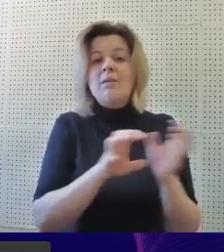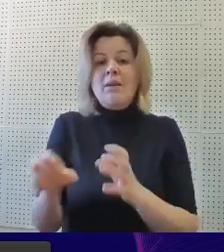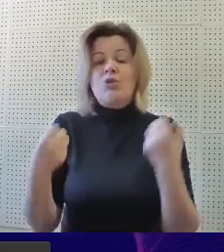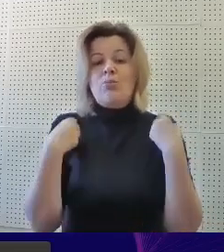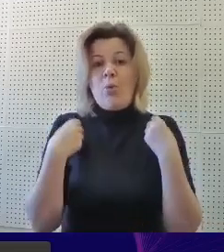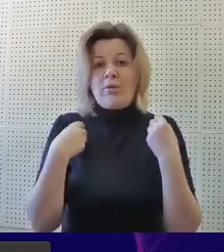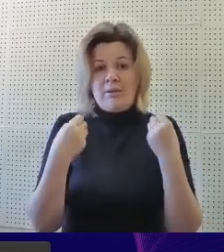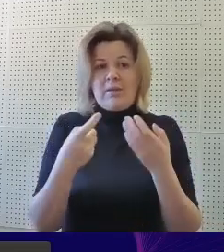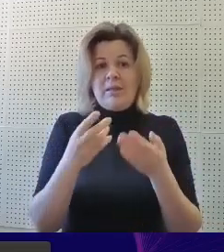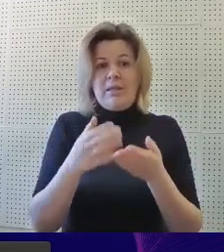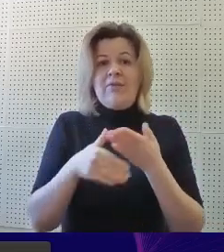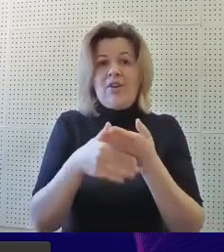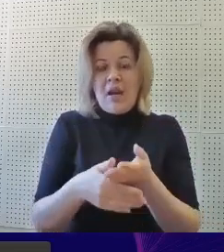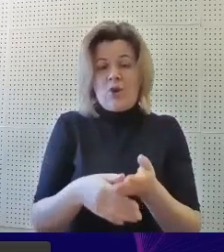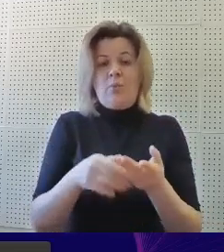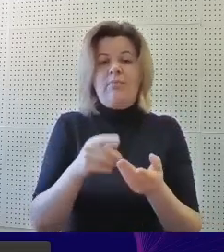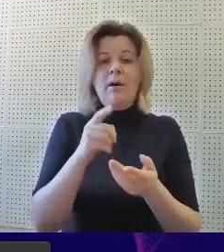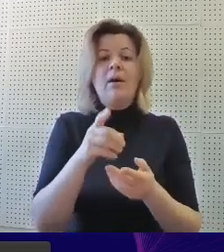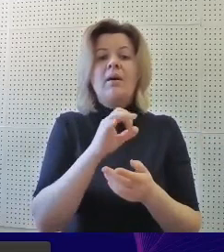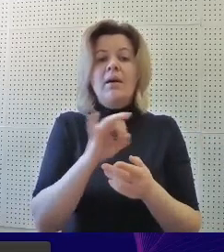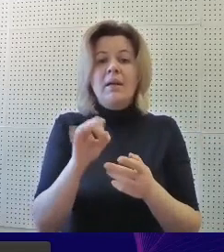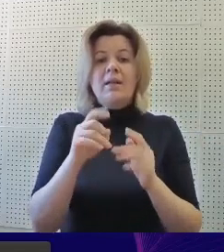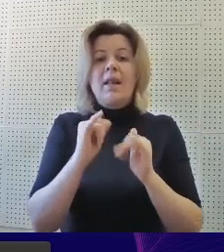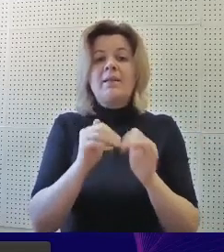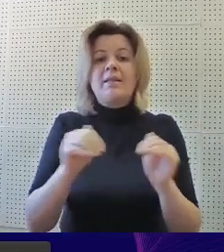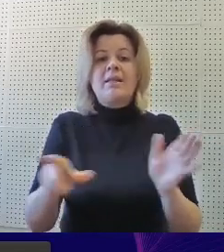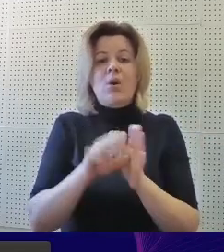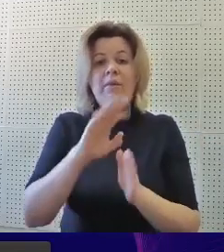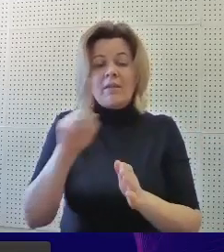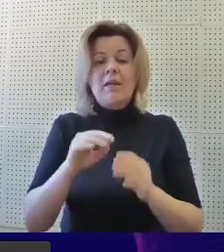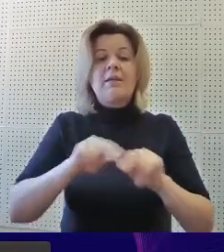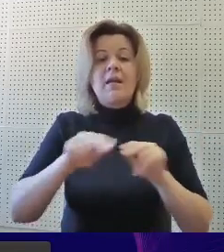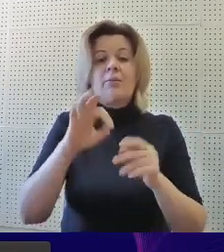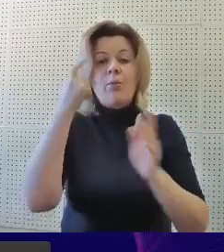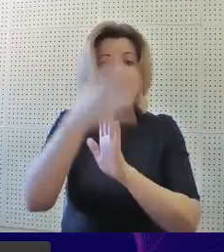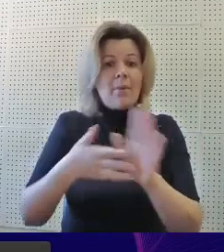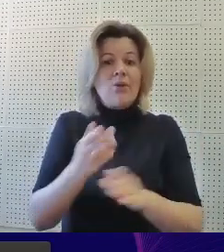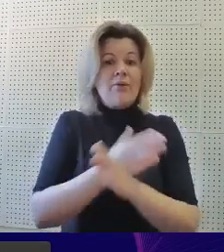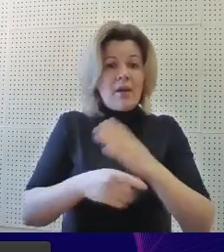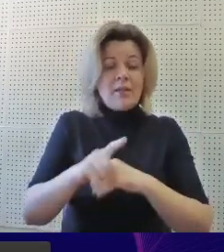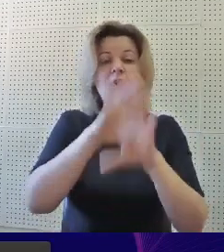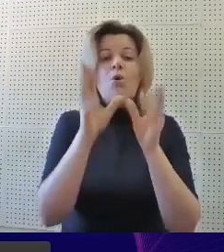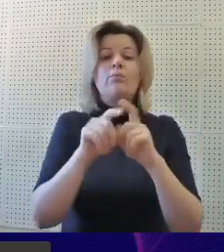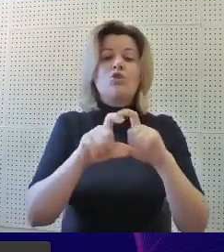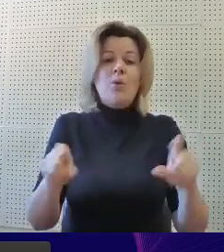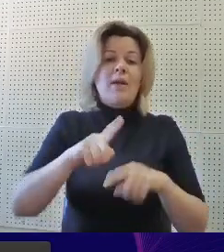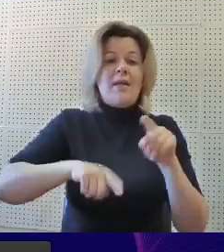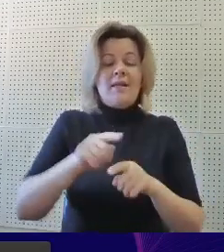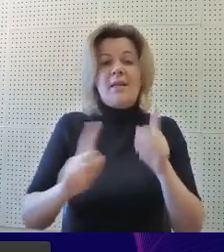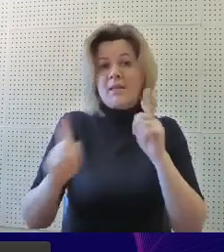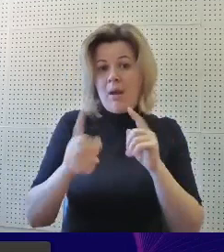учеников с ОВЗ, тренинги для педагогов понимания инвалидности и общешкольные родительские собрания